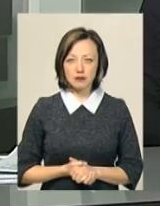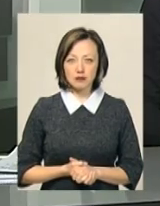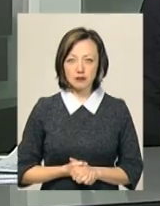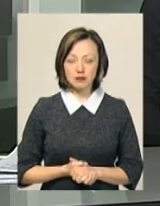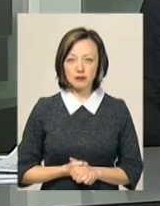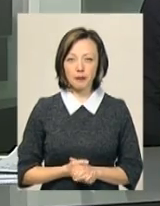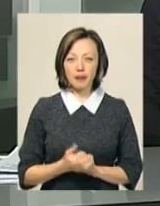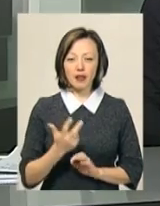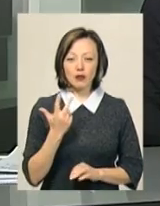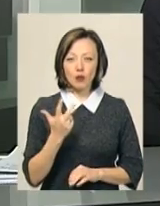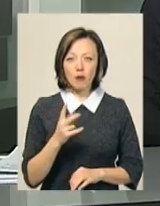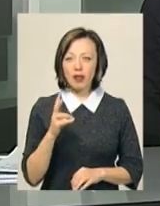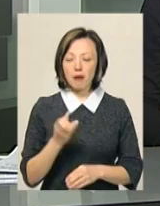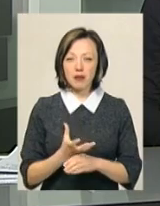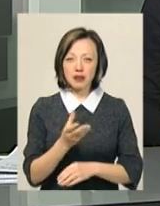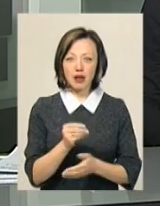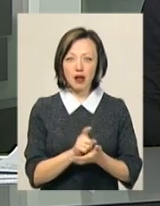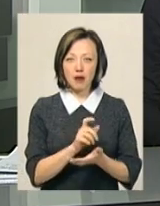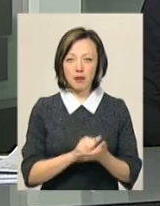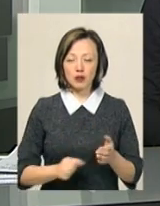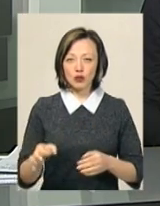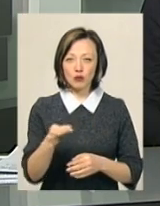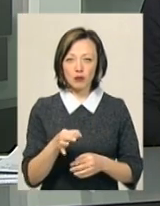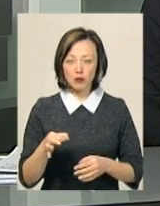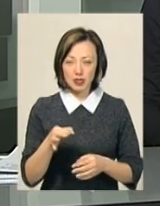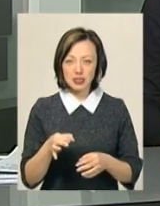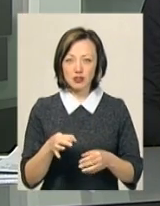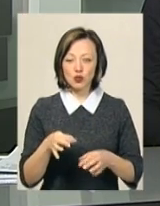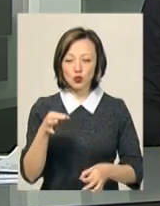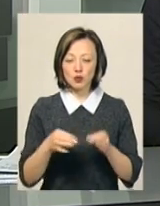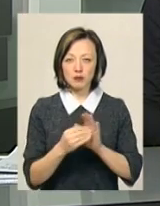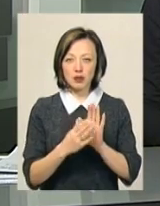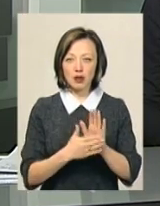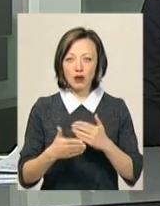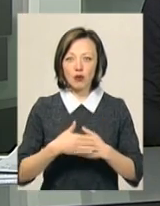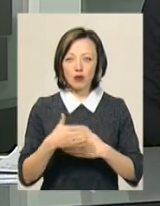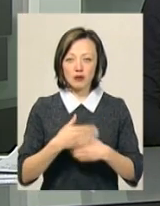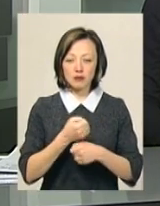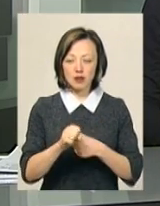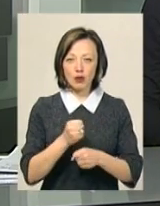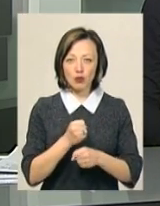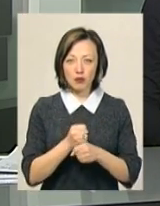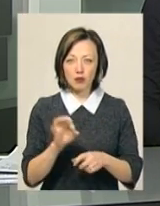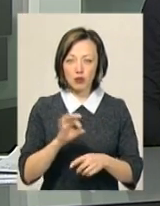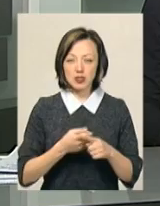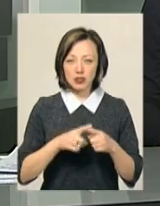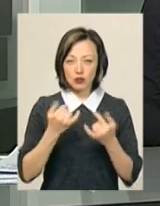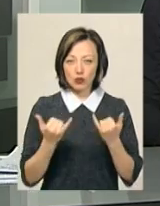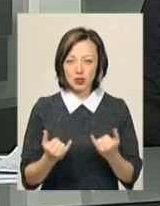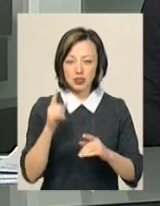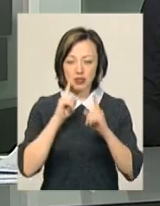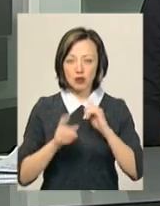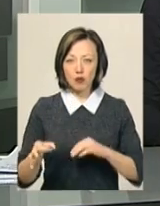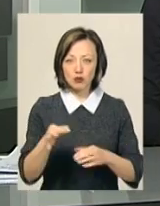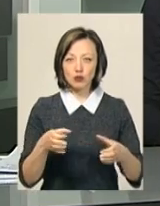Трьом неплатникам аліментів на Хмельниччині суди призначили покарання у вигляді суспільно корисних робіт. Про це сьогодні під час засідання